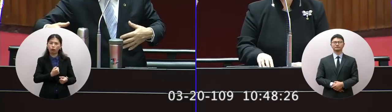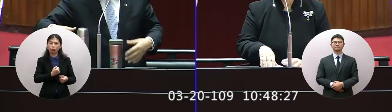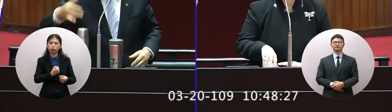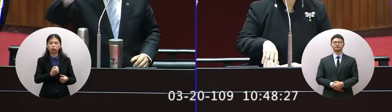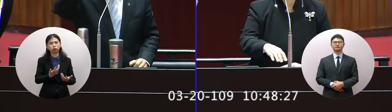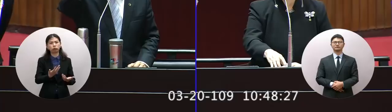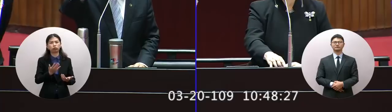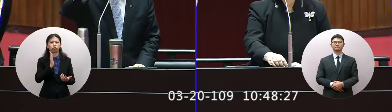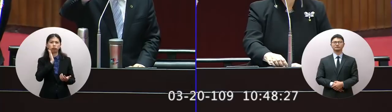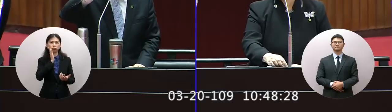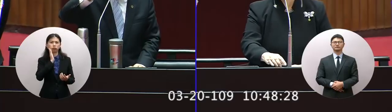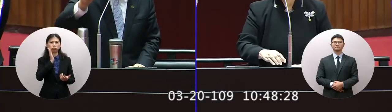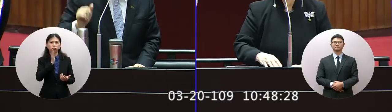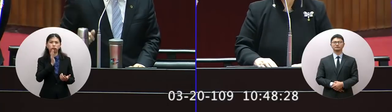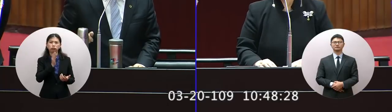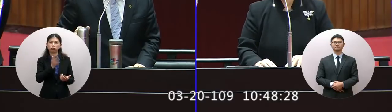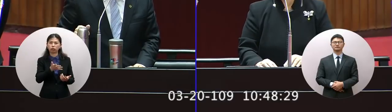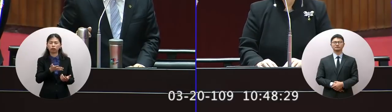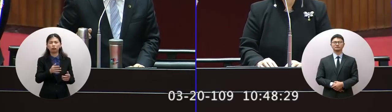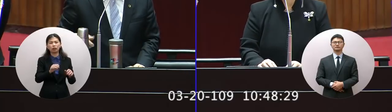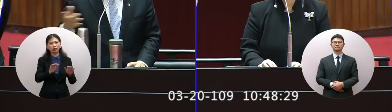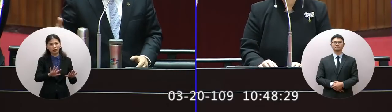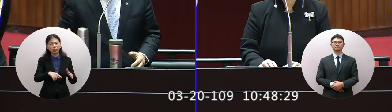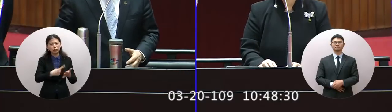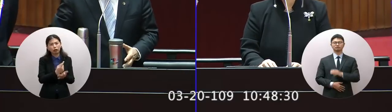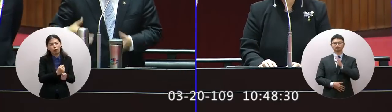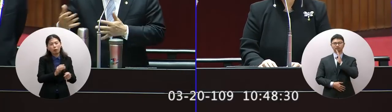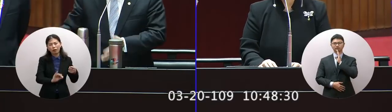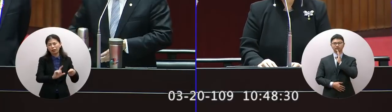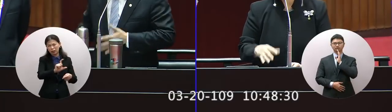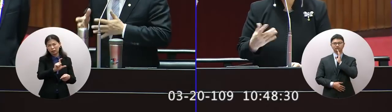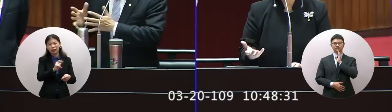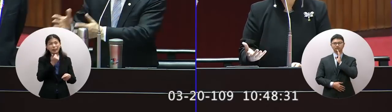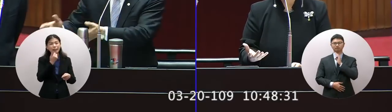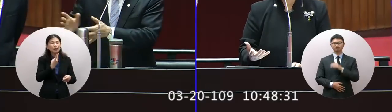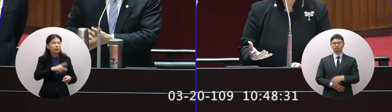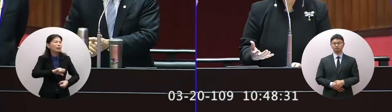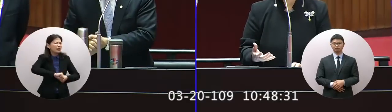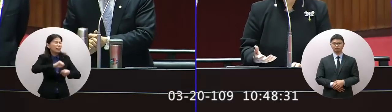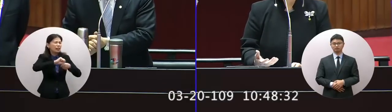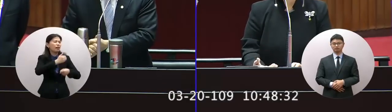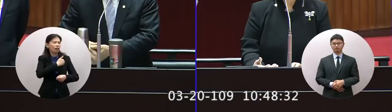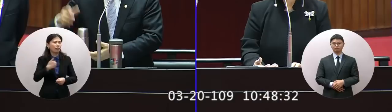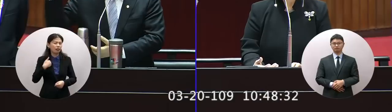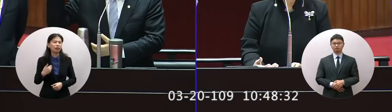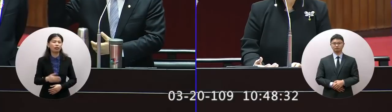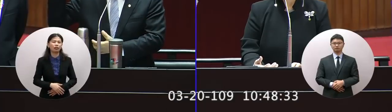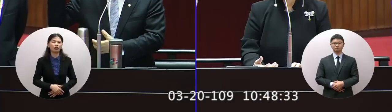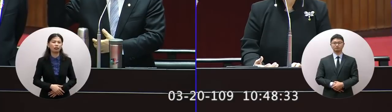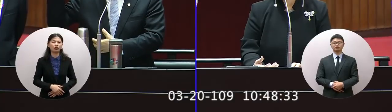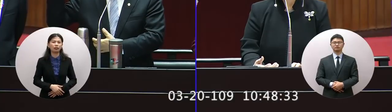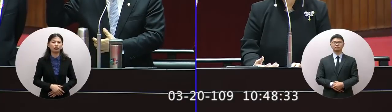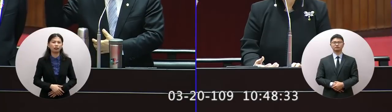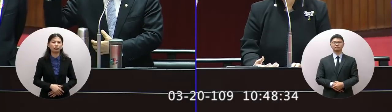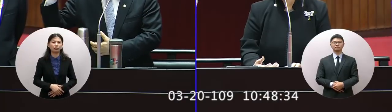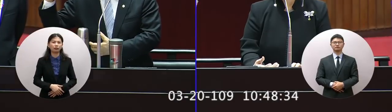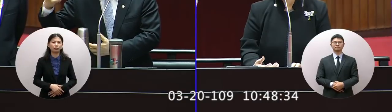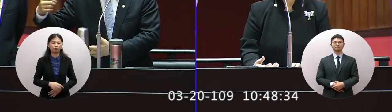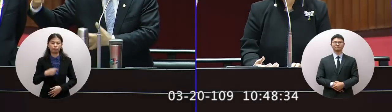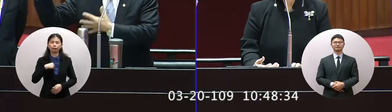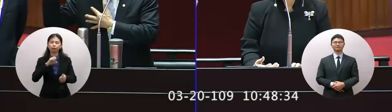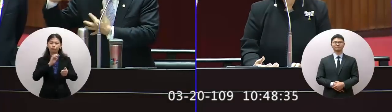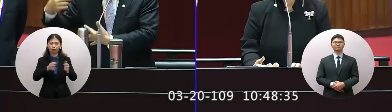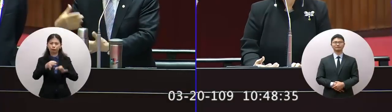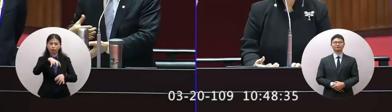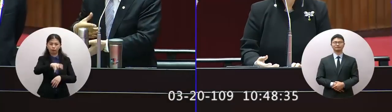山林這麼開到六層而已意思說這會有火力前開所以我有跟警